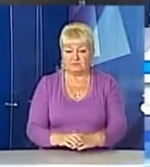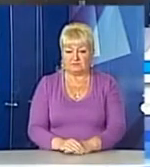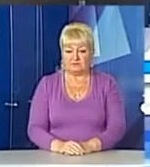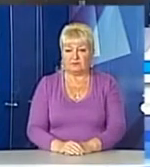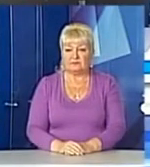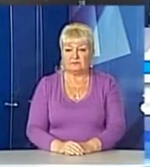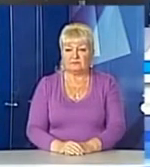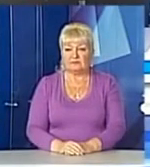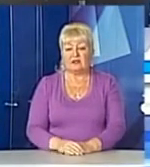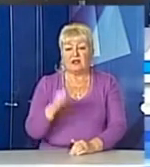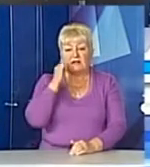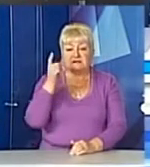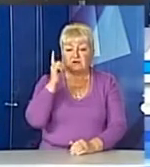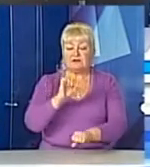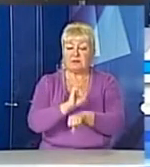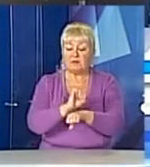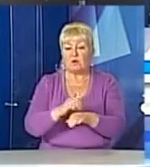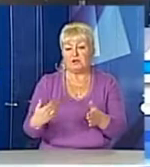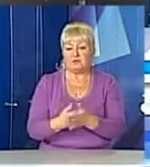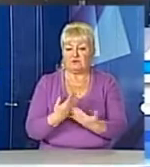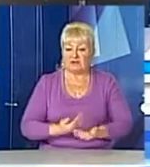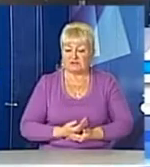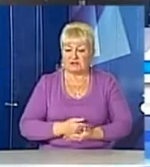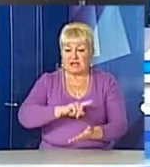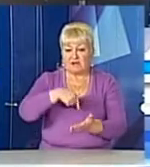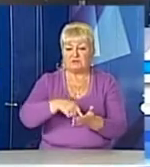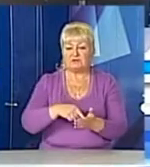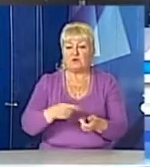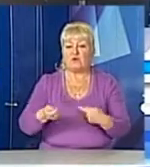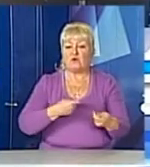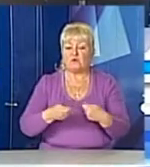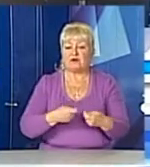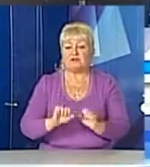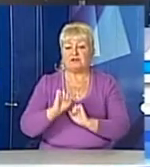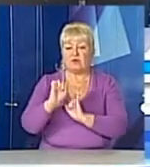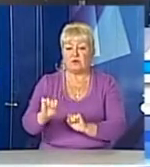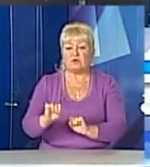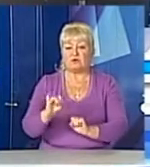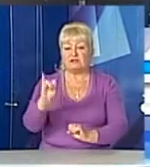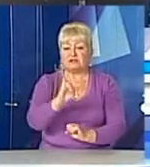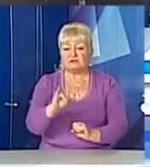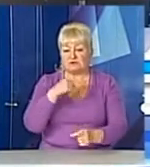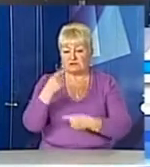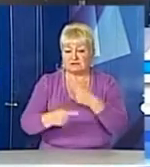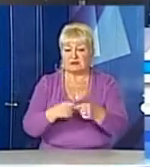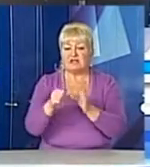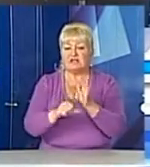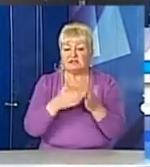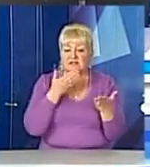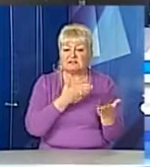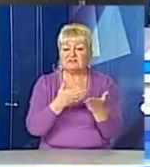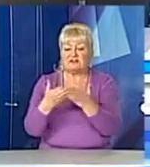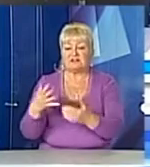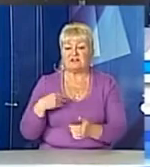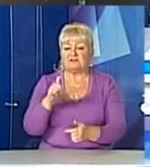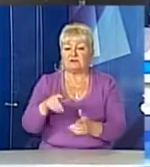Старовинним балконам нове життя. В міському управлінні охорони історичної спадщини більше 60 звернень від львів'яни з